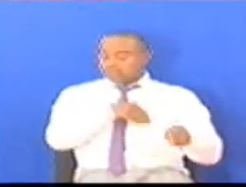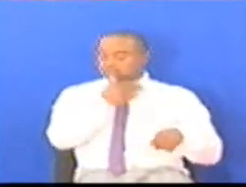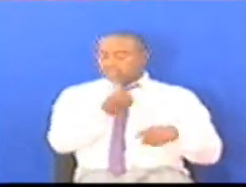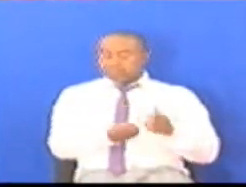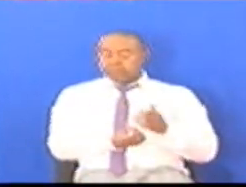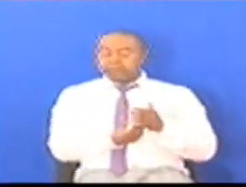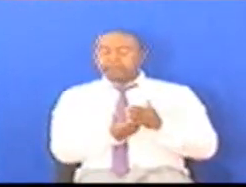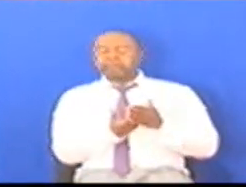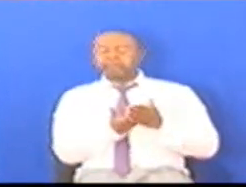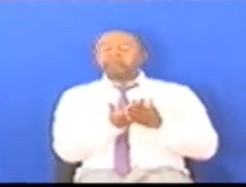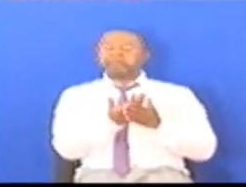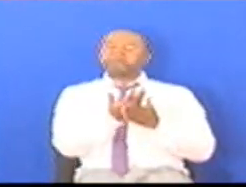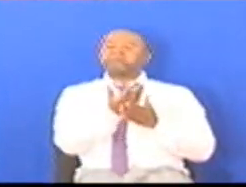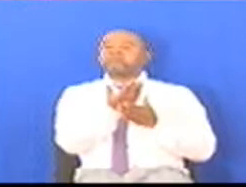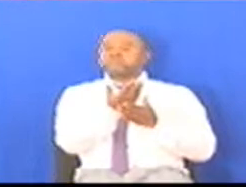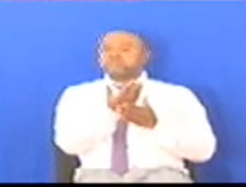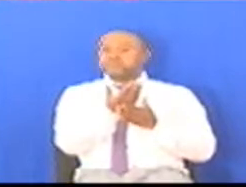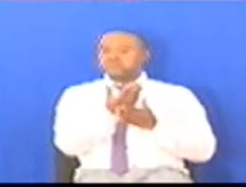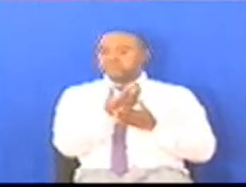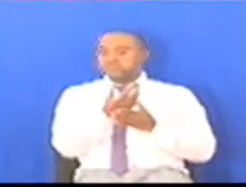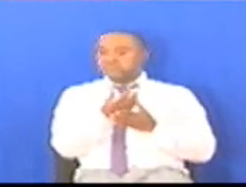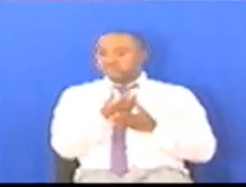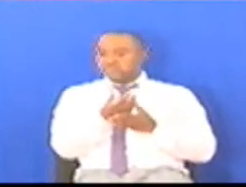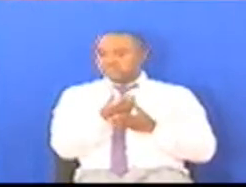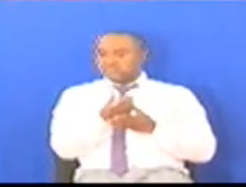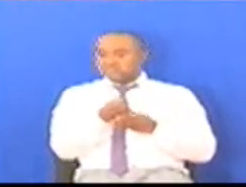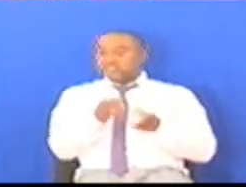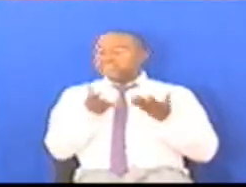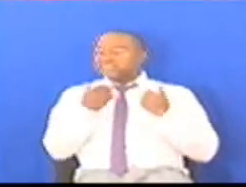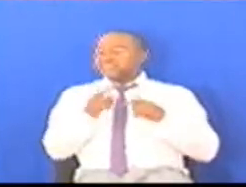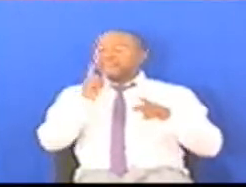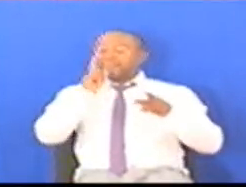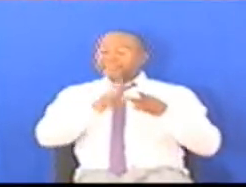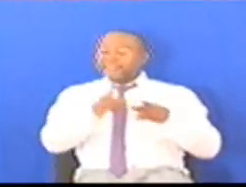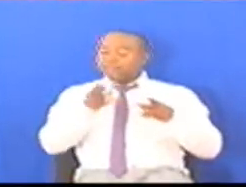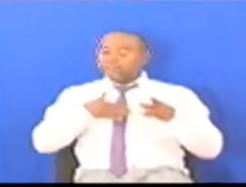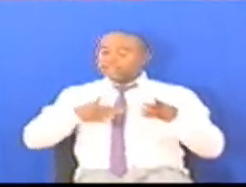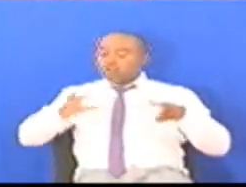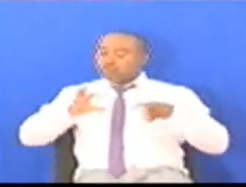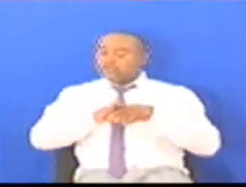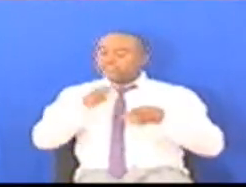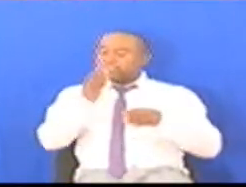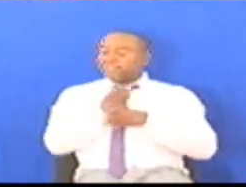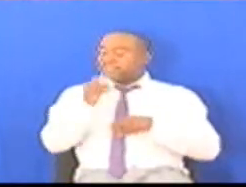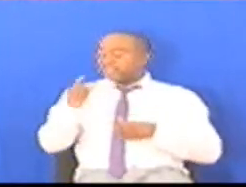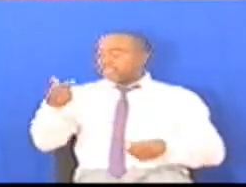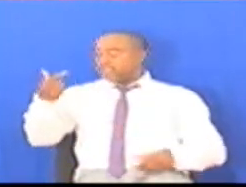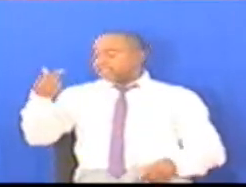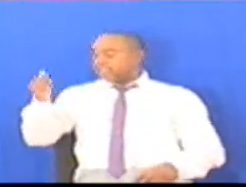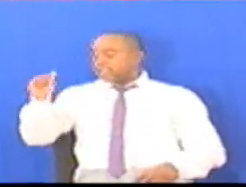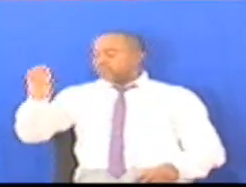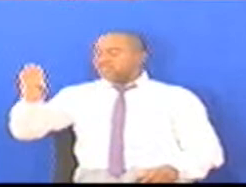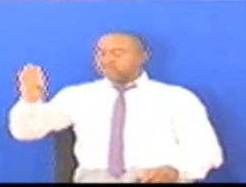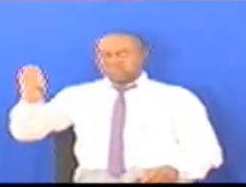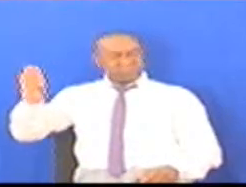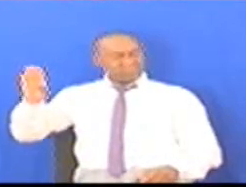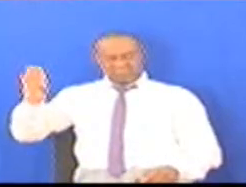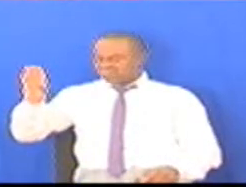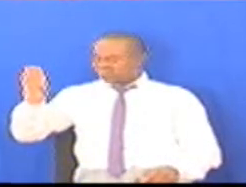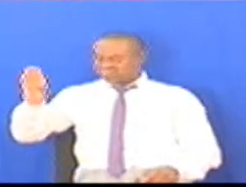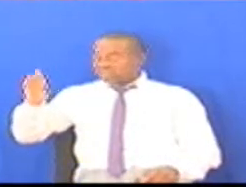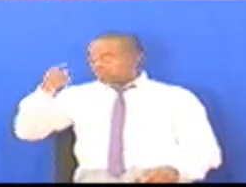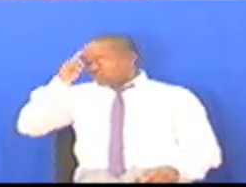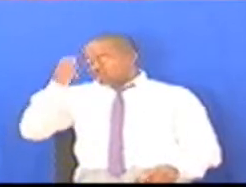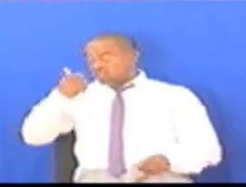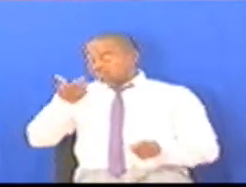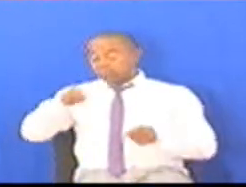ndio inafuka fufuka sasa Hasa hapo ilisha ungeze wa mzigu wa twigya Banki, isha ungeze wa tatizo